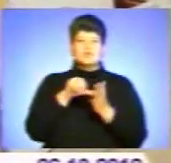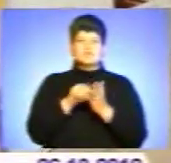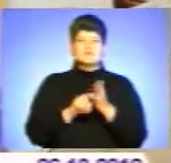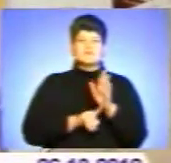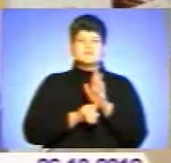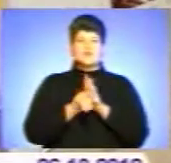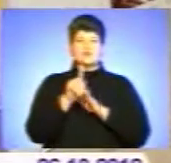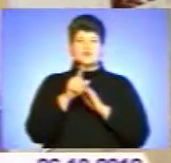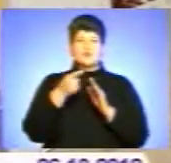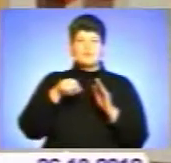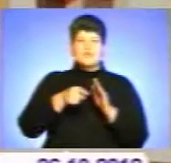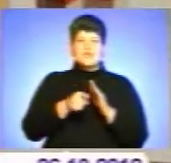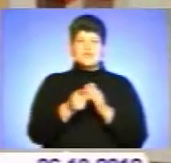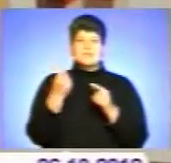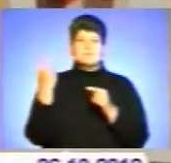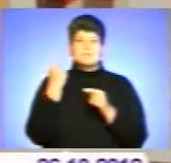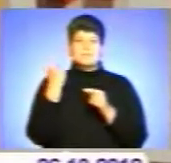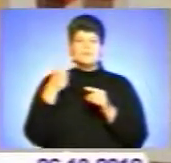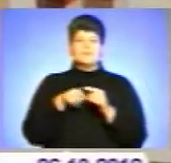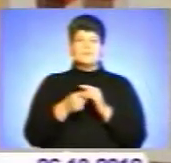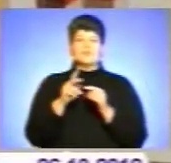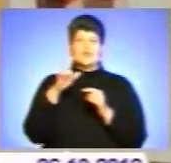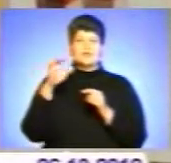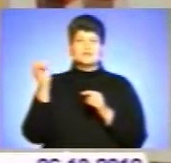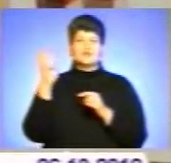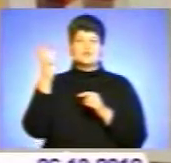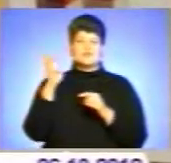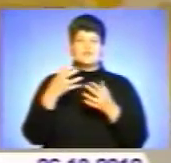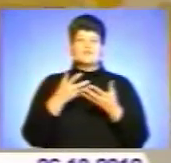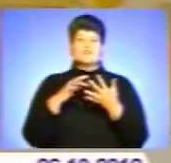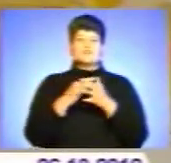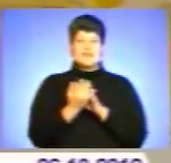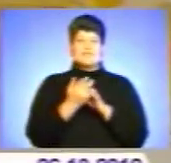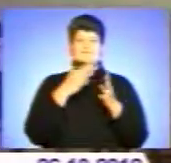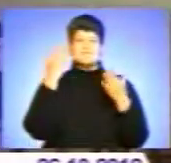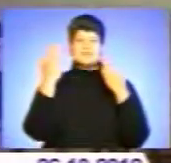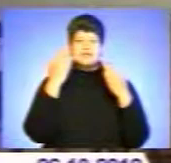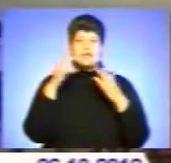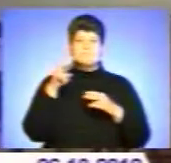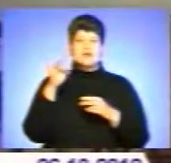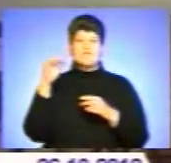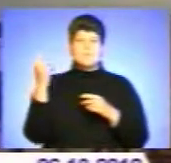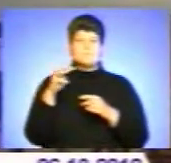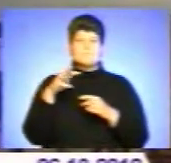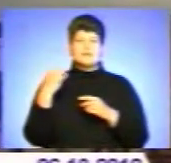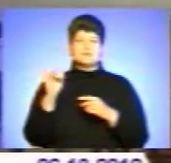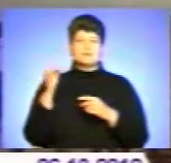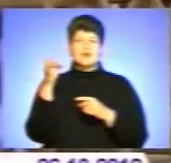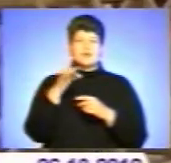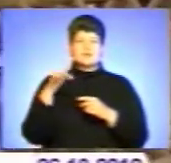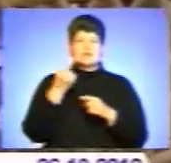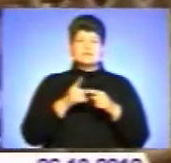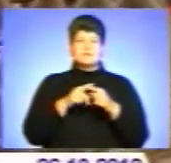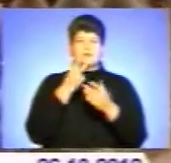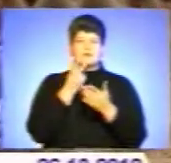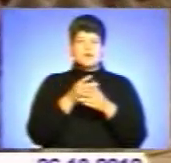першої пошукової свердловини «Біляйська-400», що у селі Веселому Первомайського району. Цей проєкт передбачає пошук розвідування